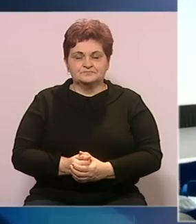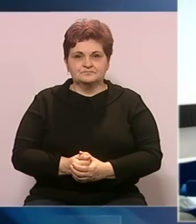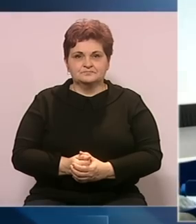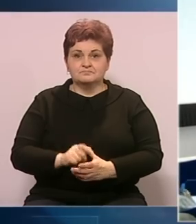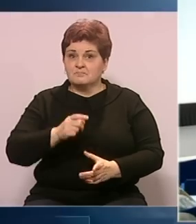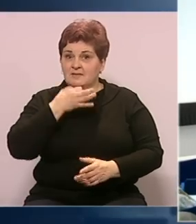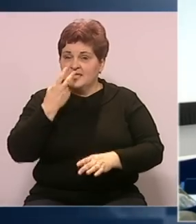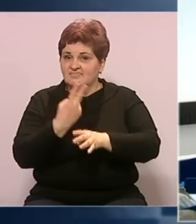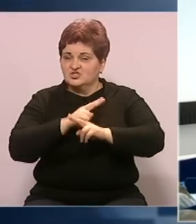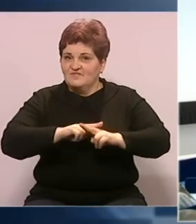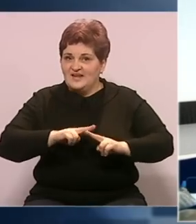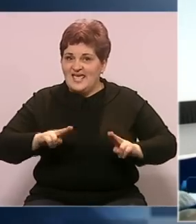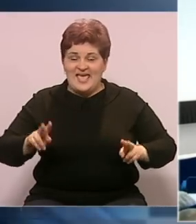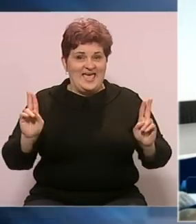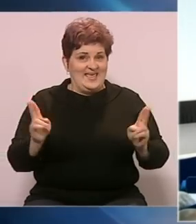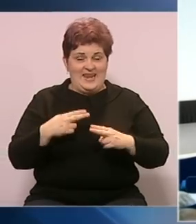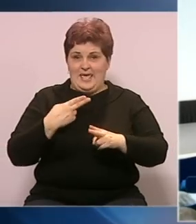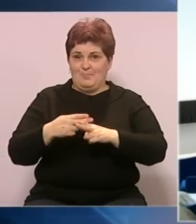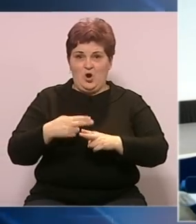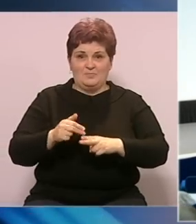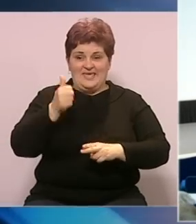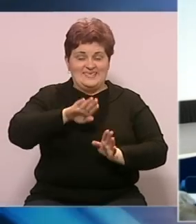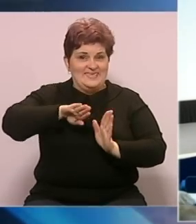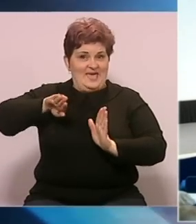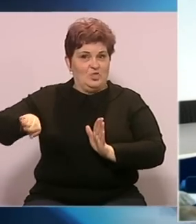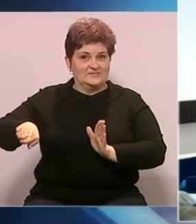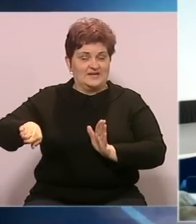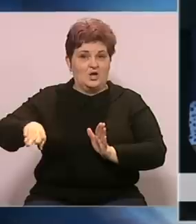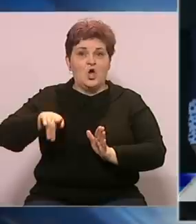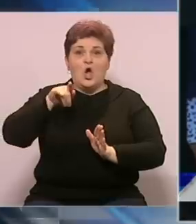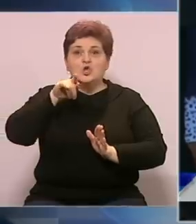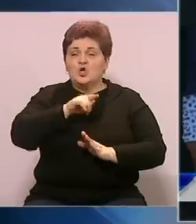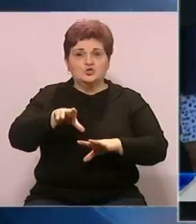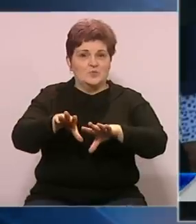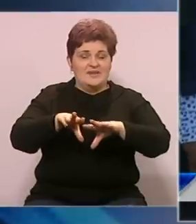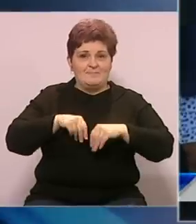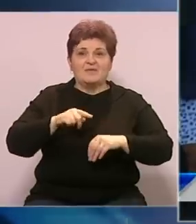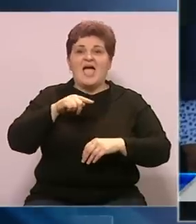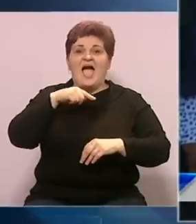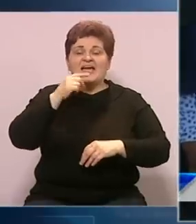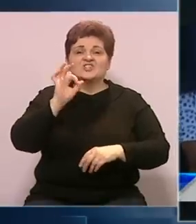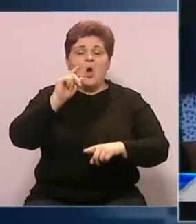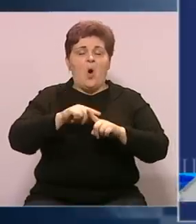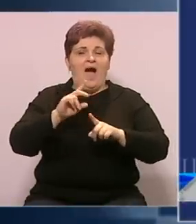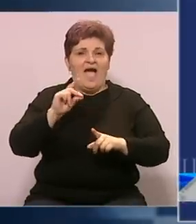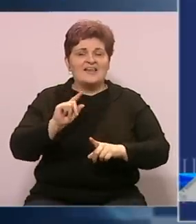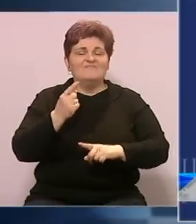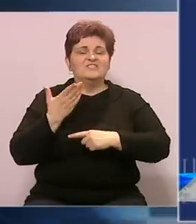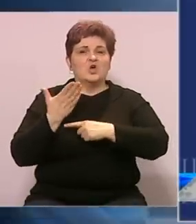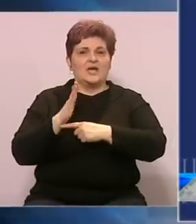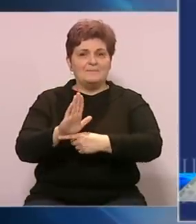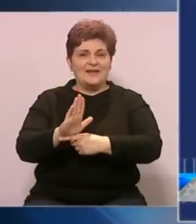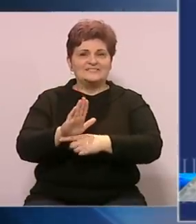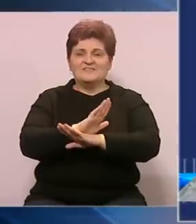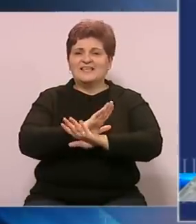Pitanje državne imovine ne može se riješiti jednostranim koracima i oni su neprihvatljivi, poručuju iz OHR-a. Visoki predstavnik